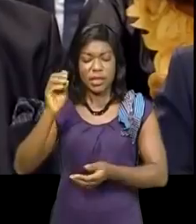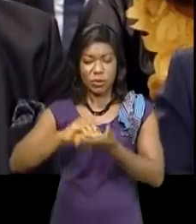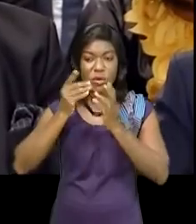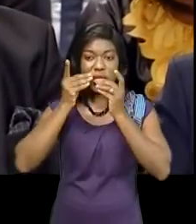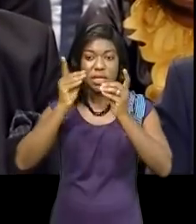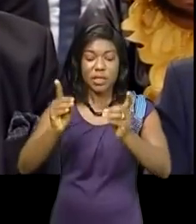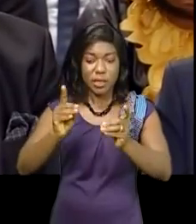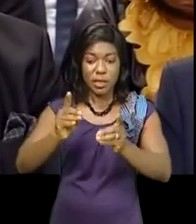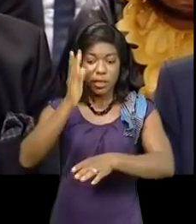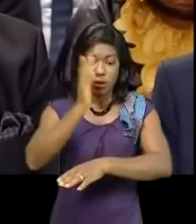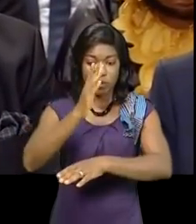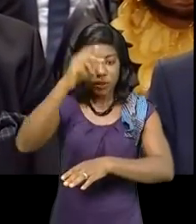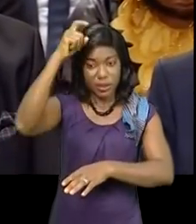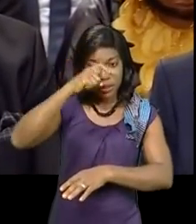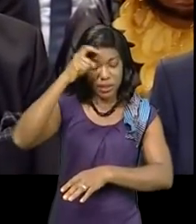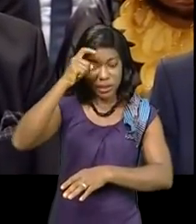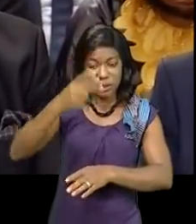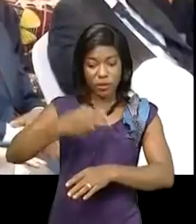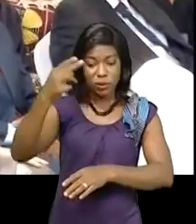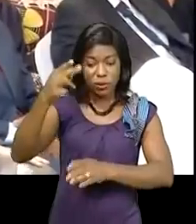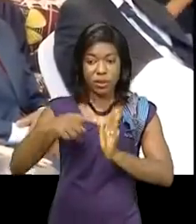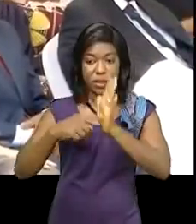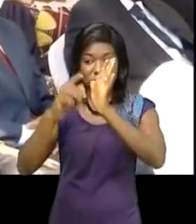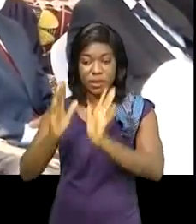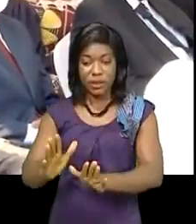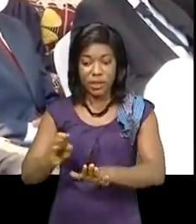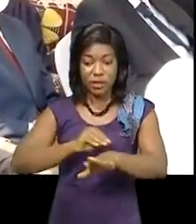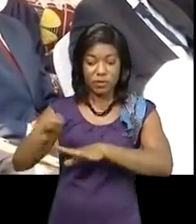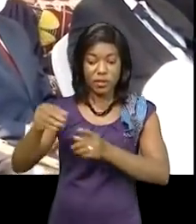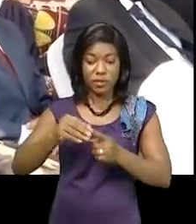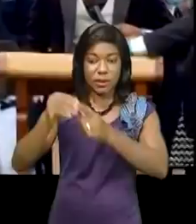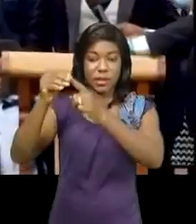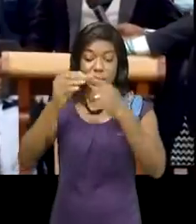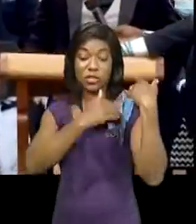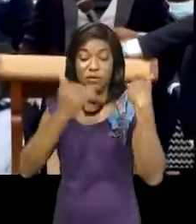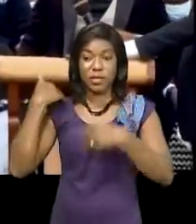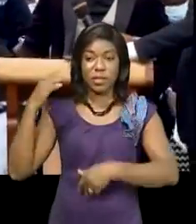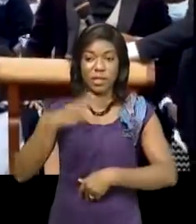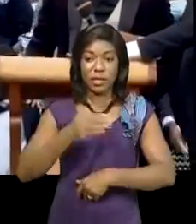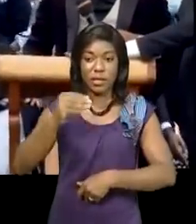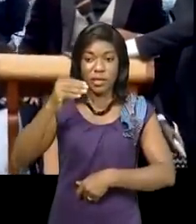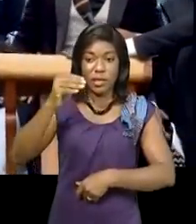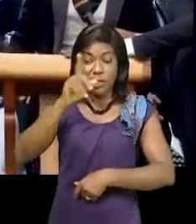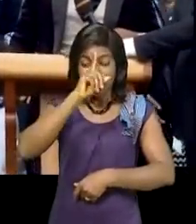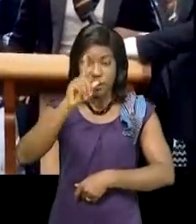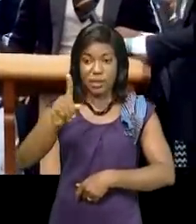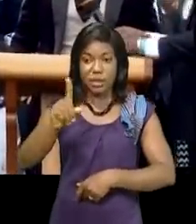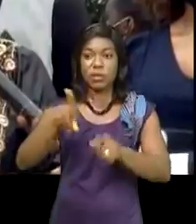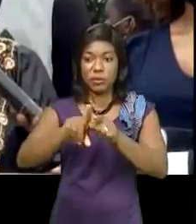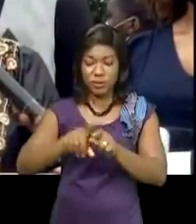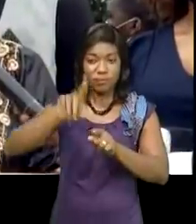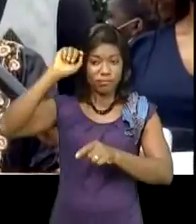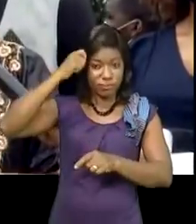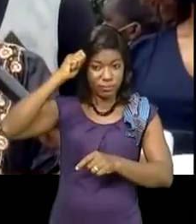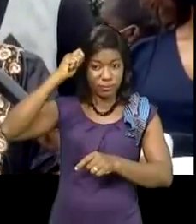conseils sages du haut représentant et en voie spécial du chef de l'État, cette intelligence que les enfants du défunt garderont